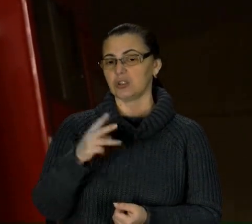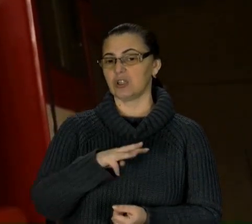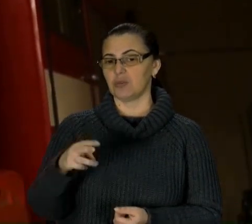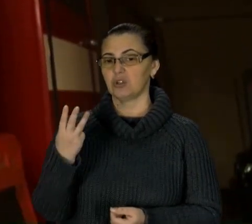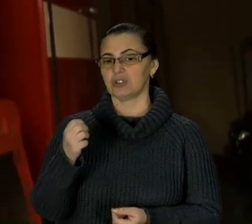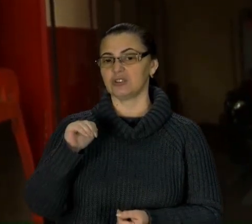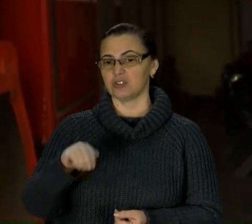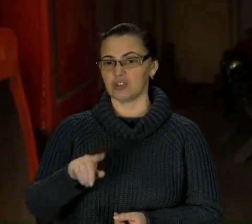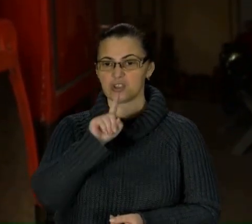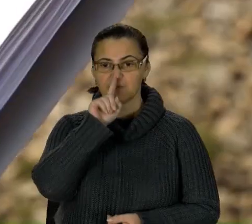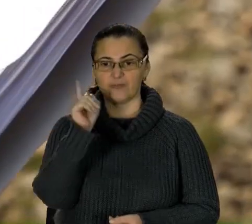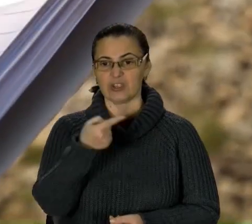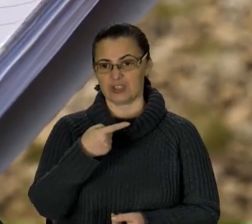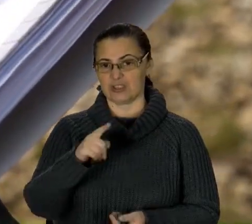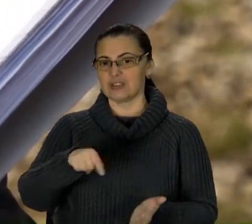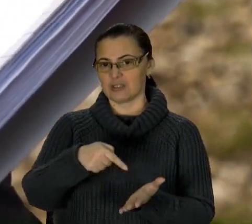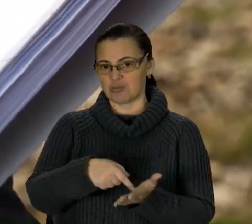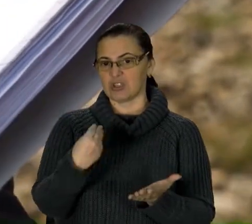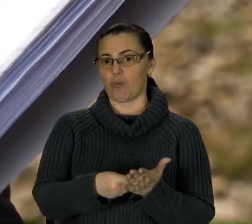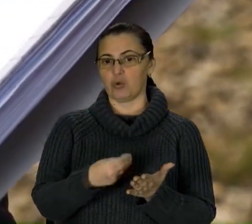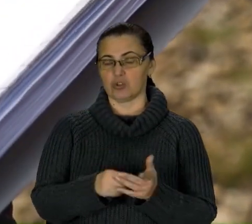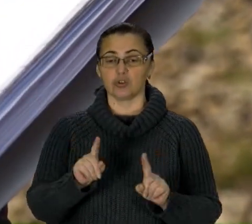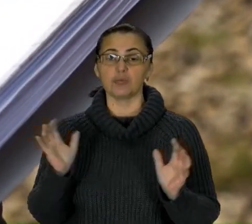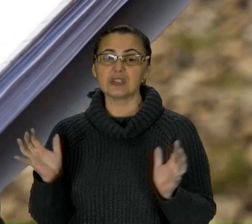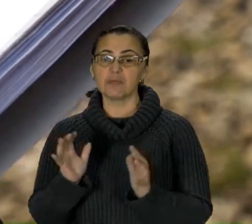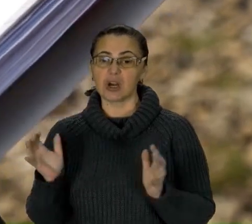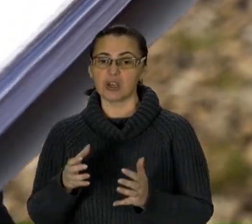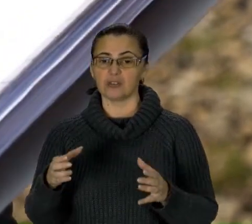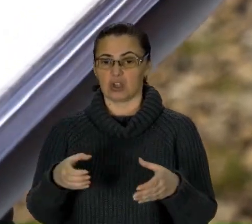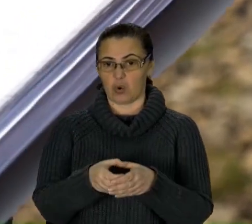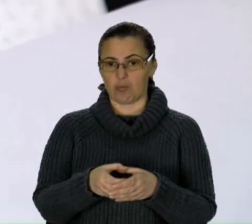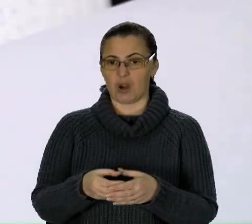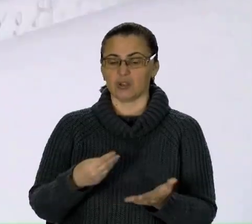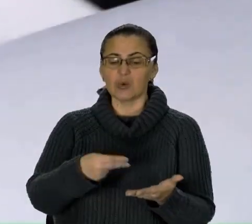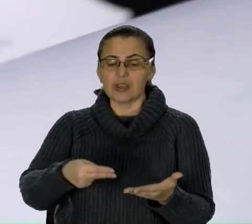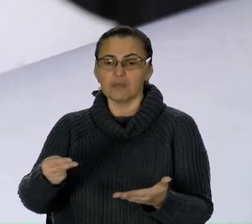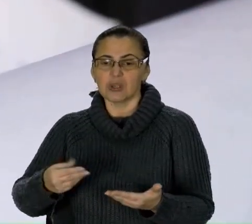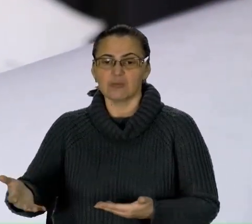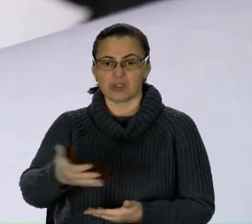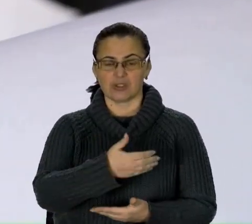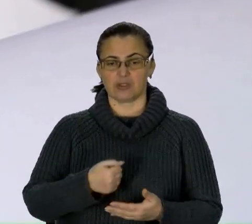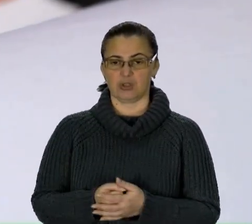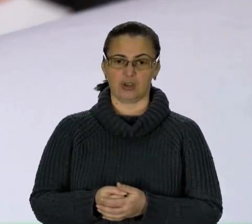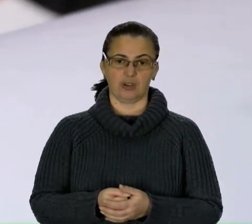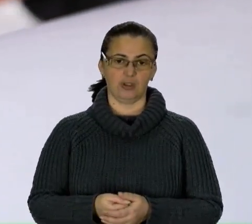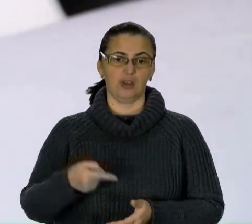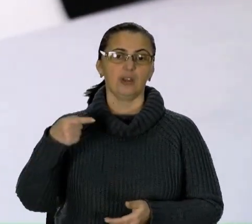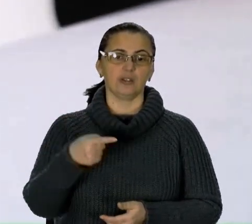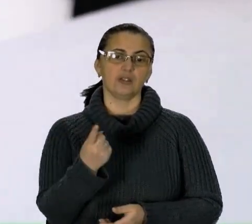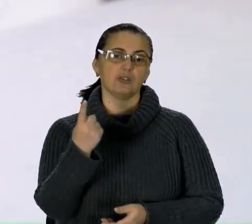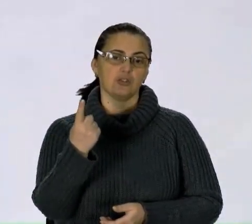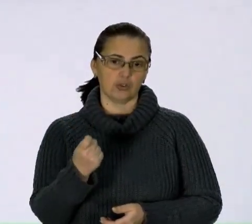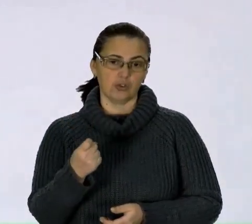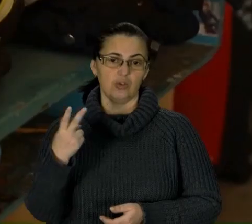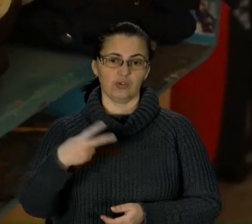тисяч гривень на рік з місцевої скарбниці. Аби зберегти команду, і підписи збирали. Тисячу сто двадцять